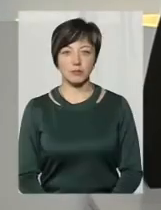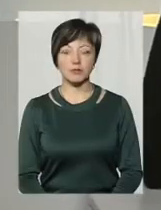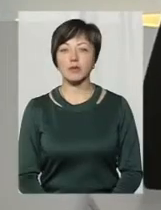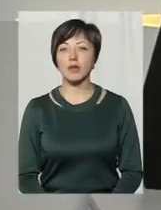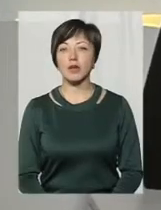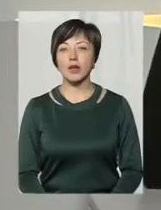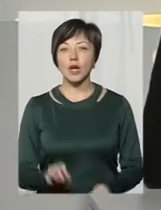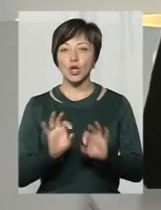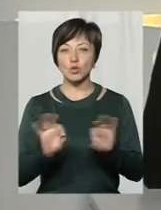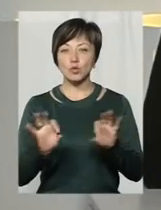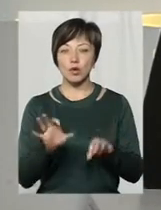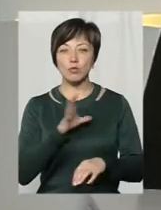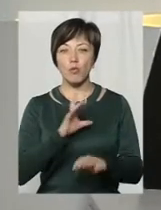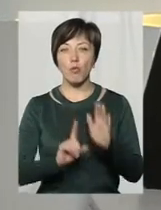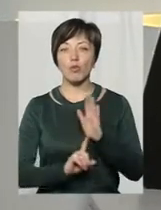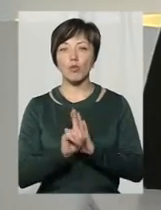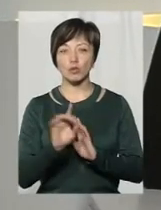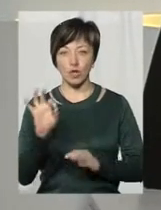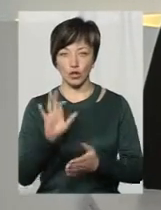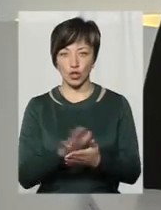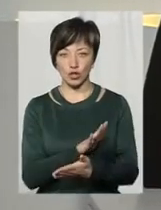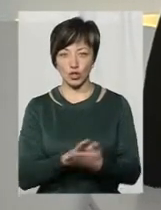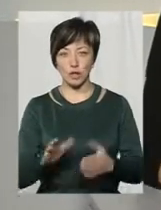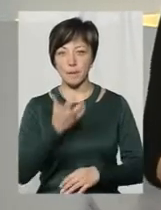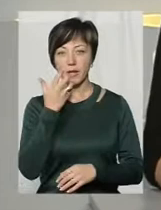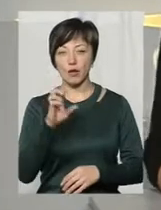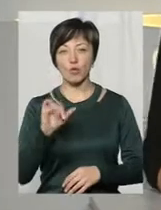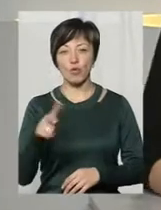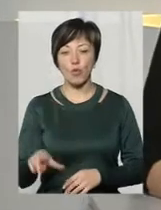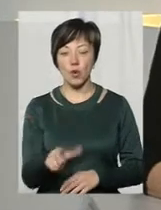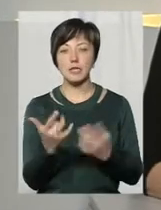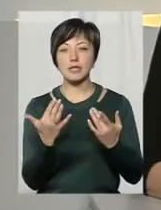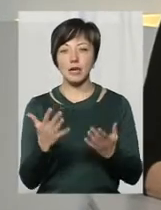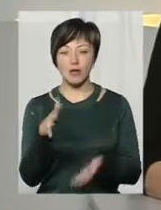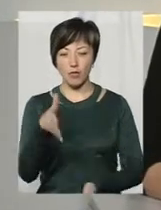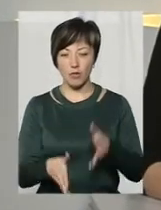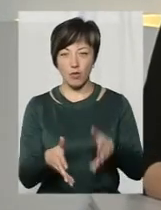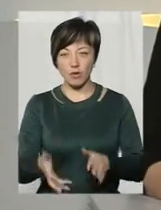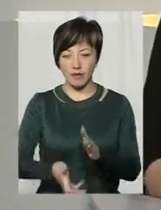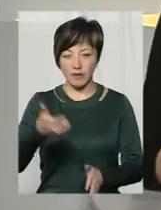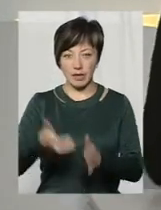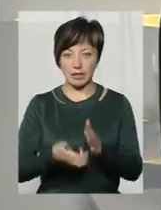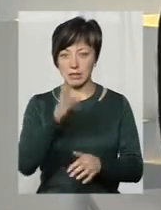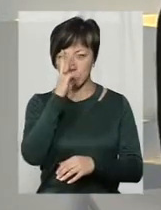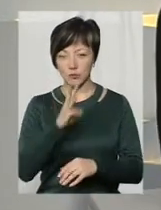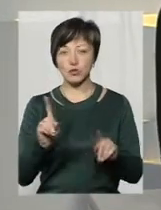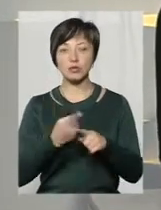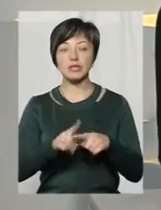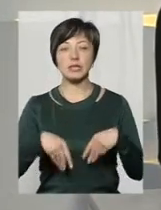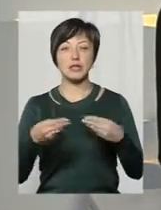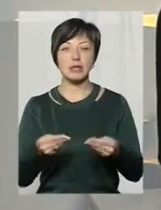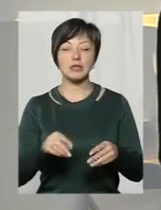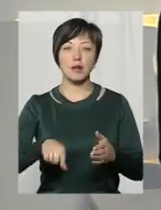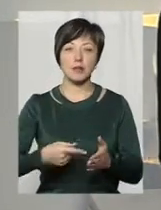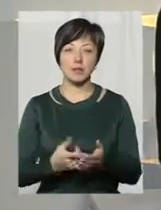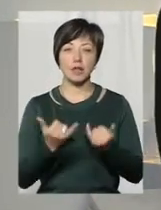Сюжет був про початок розчищення південного бугу. Скільки на мулу витягли за три місяці? Що це десь для міста і,